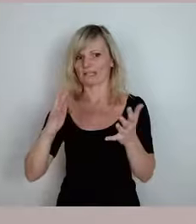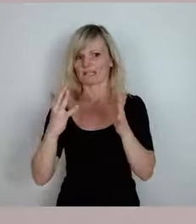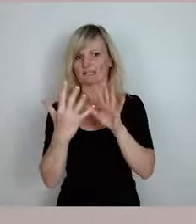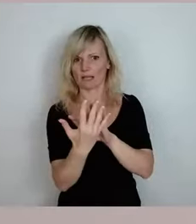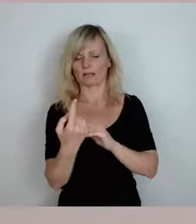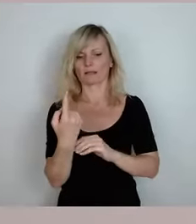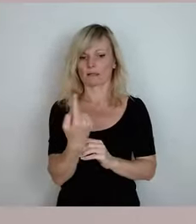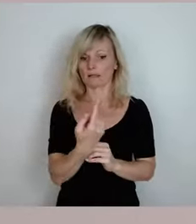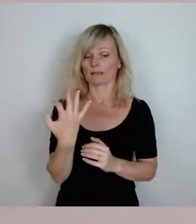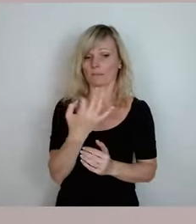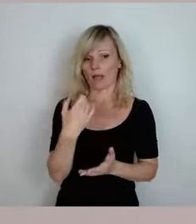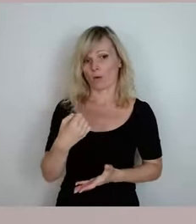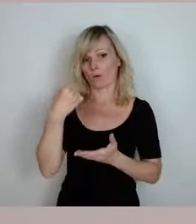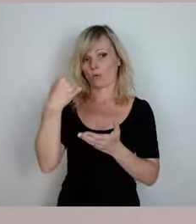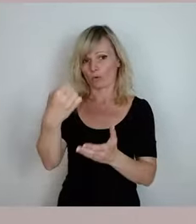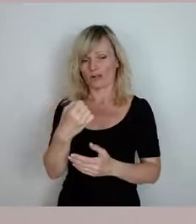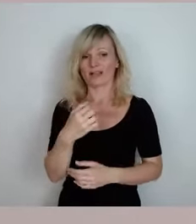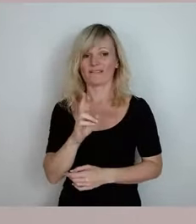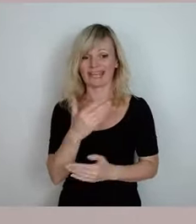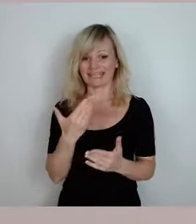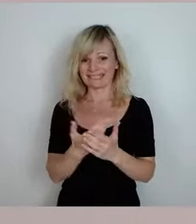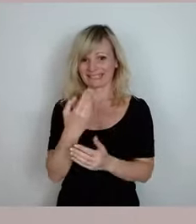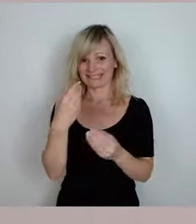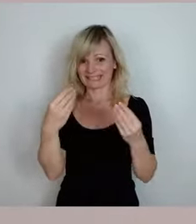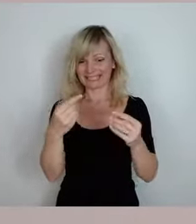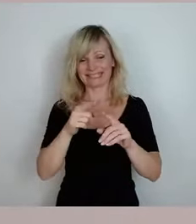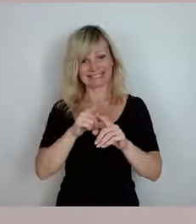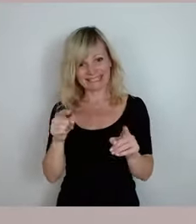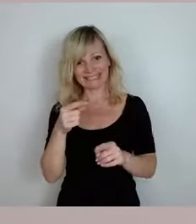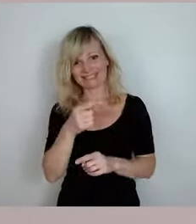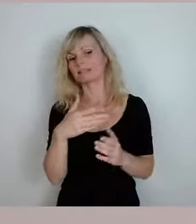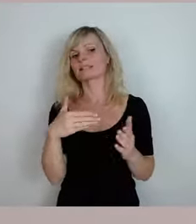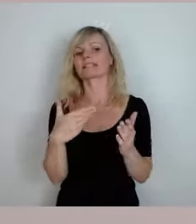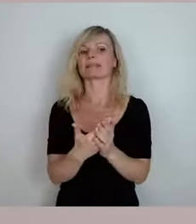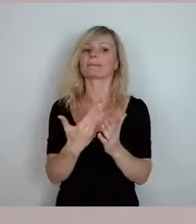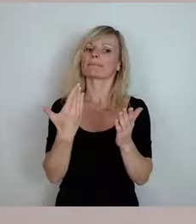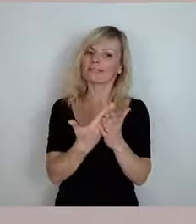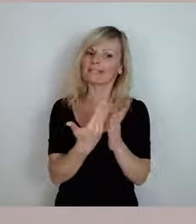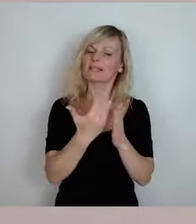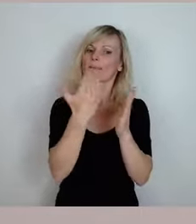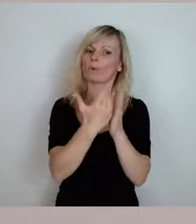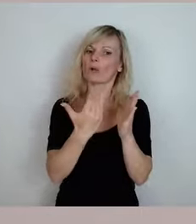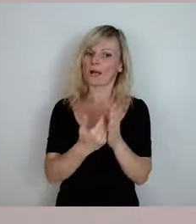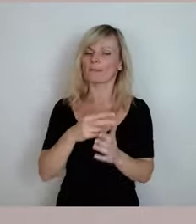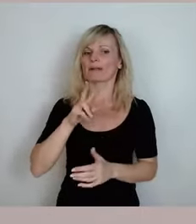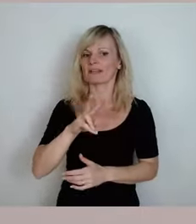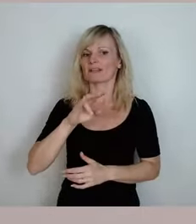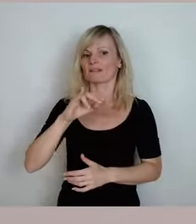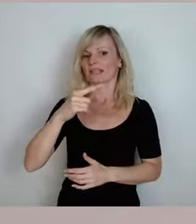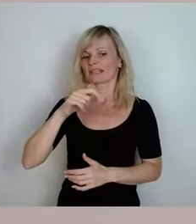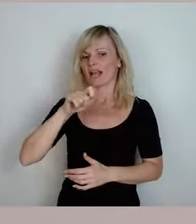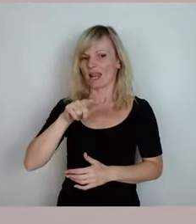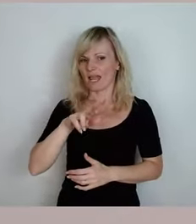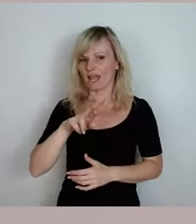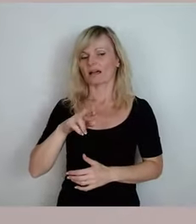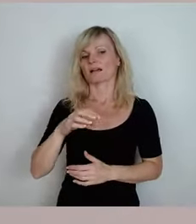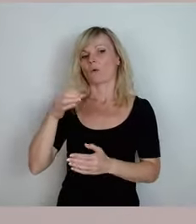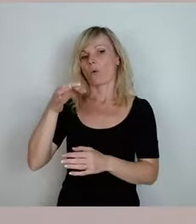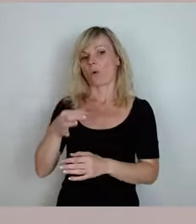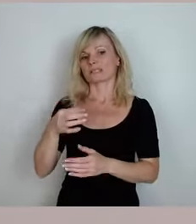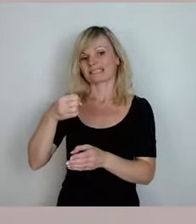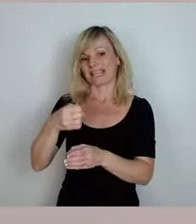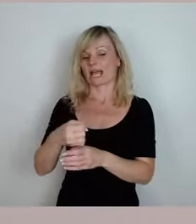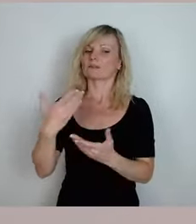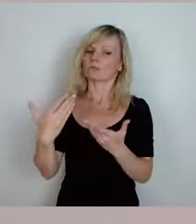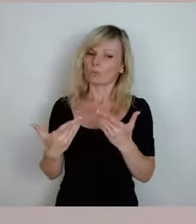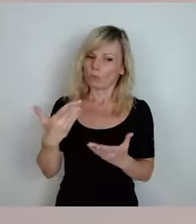die das nicht haben. Und da gibt es eben diese Programme Vitale Ortskerne oder wir haben vorhin gesprochen über die Gemeinschaftsaufgabe regionale